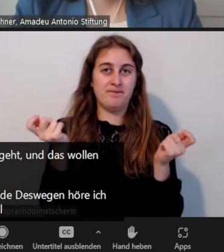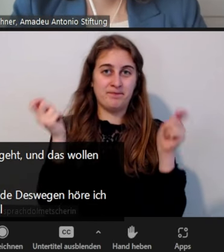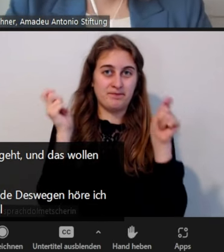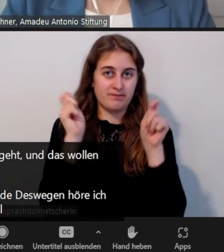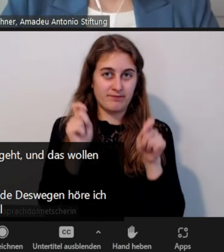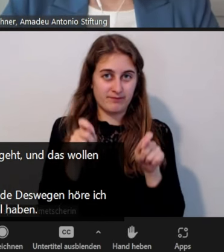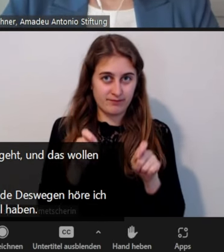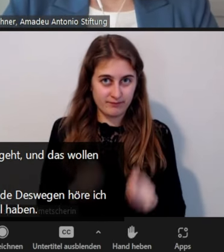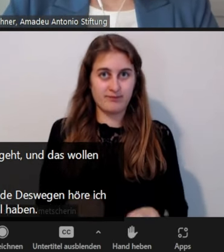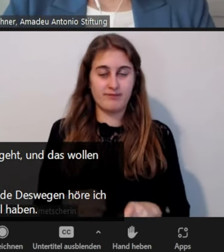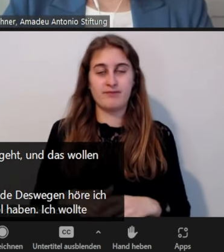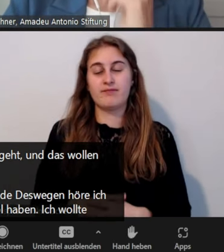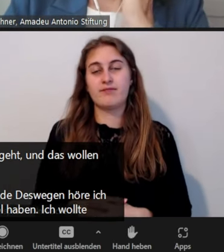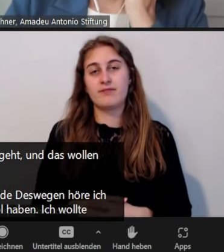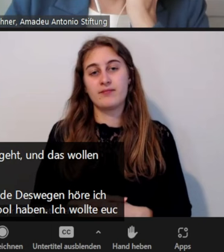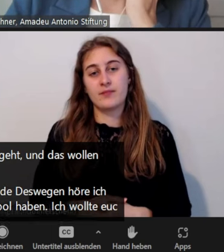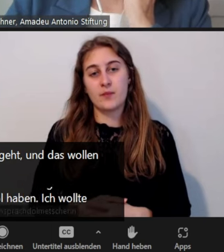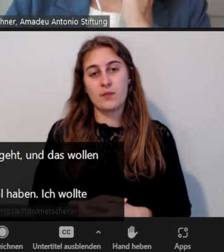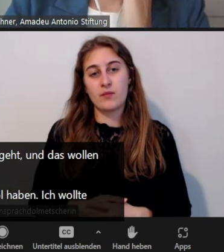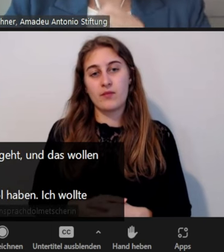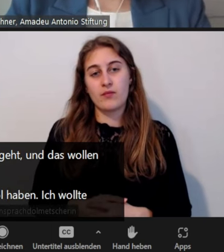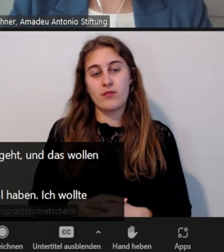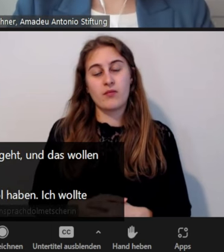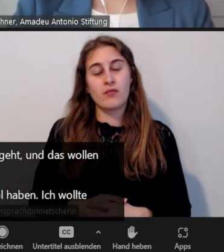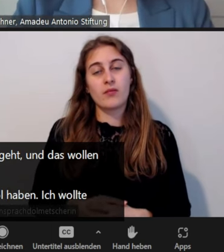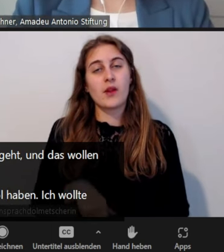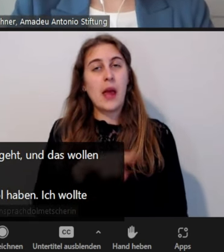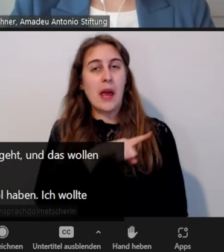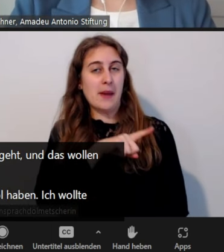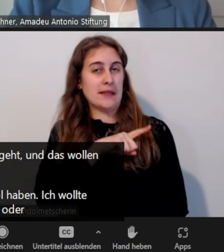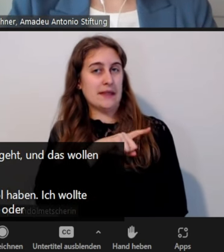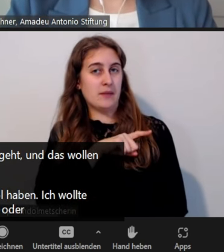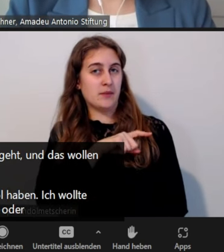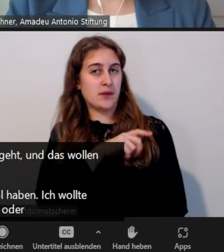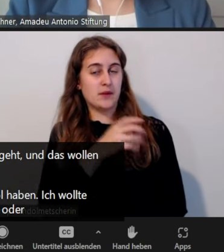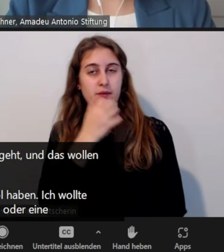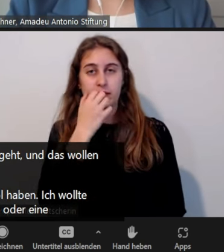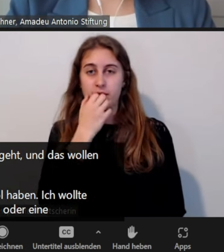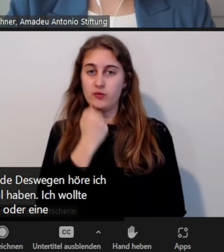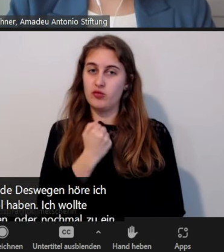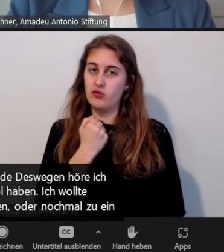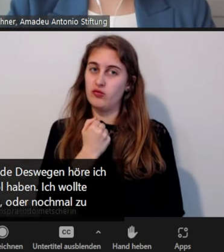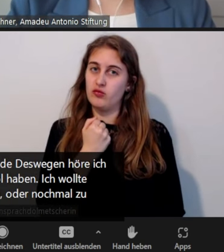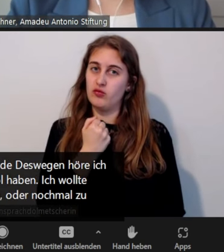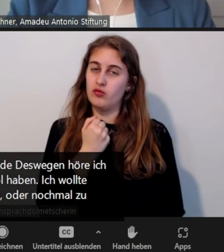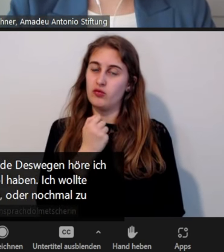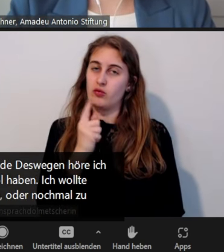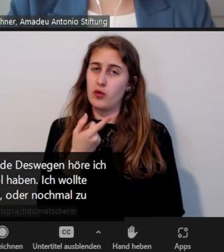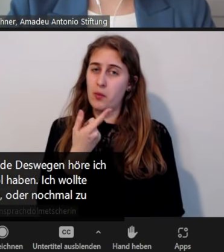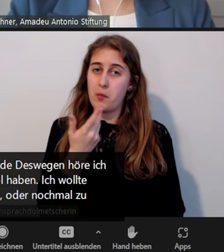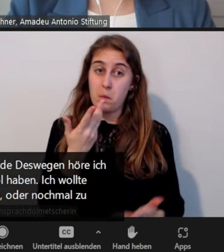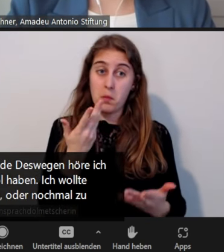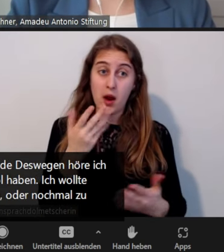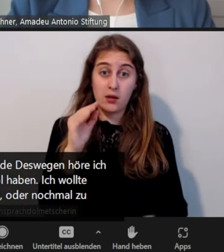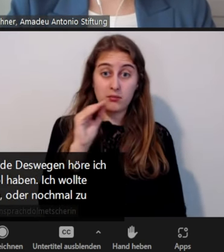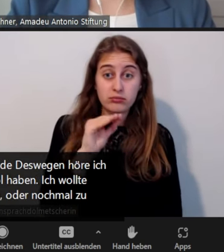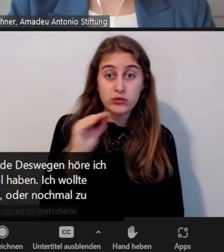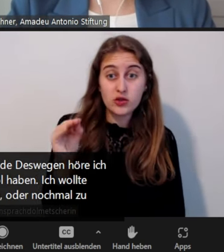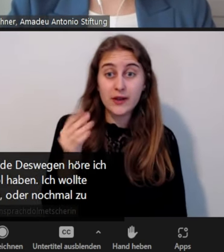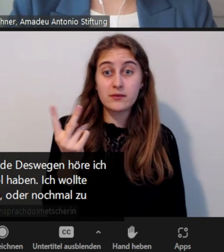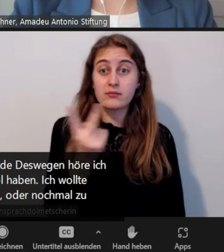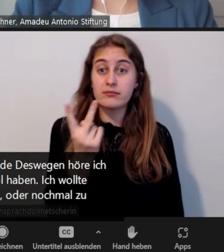haben. Ich wollte euch aber nochmal so die letzte Gelegenheit geben oder nochmal zu einem vielleicht Schlusswort,